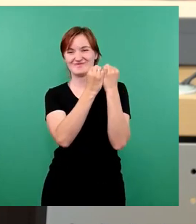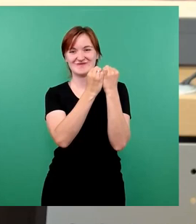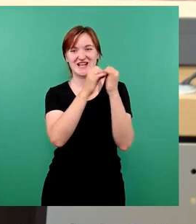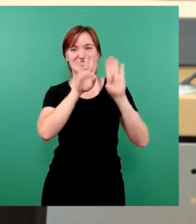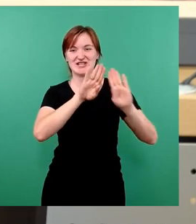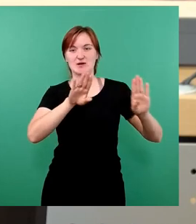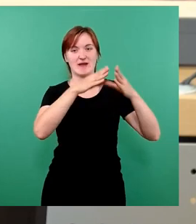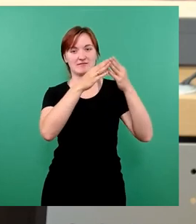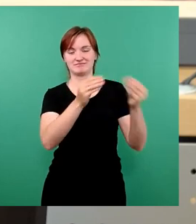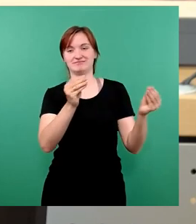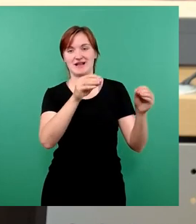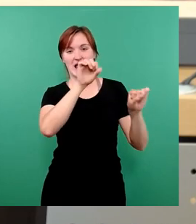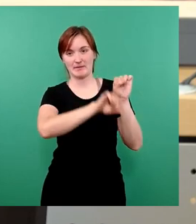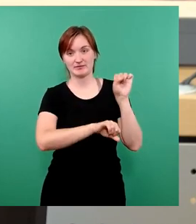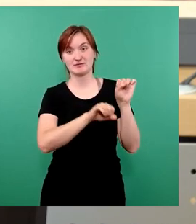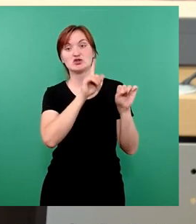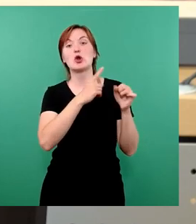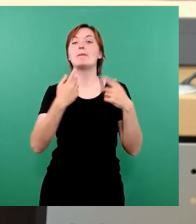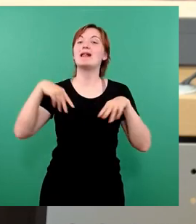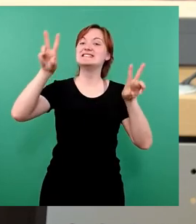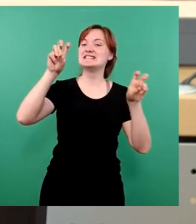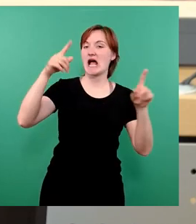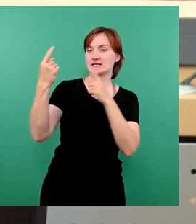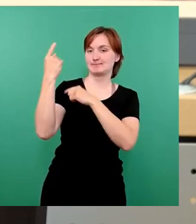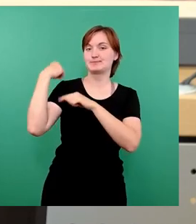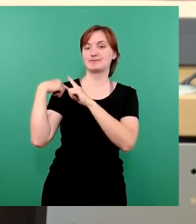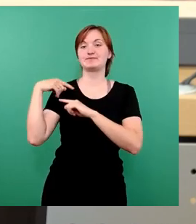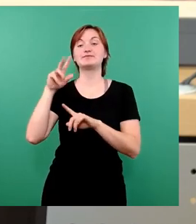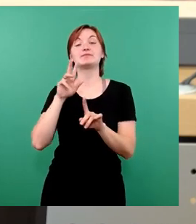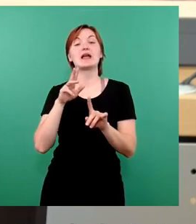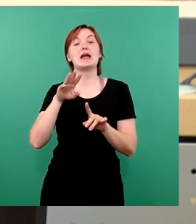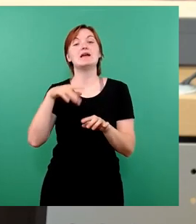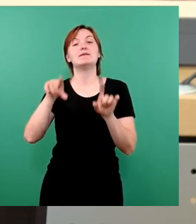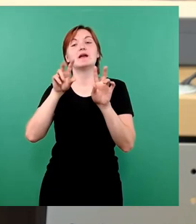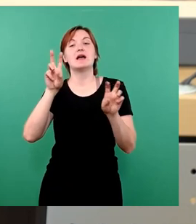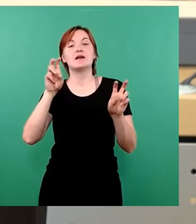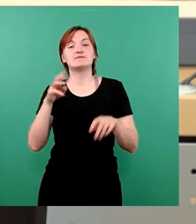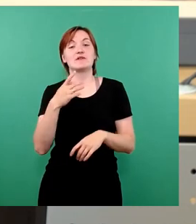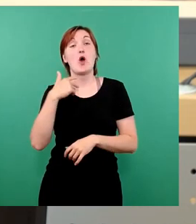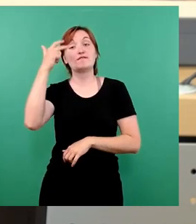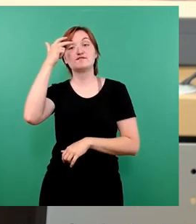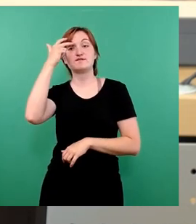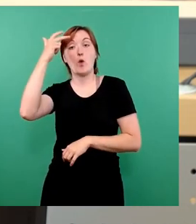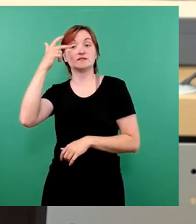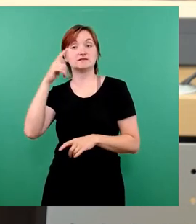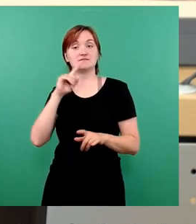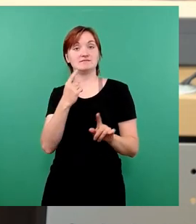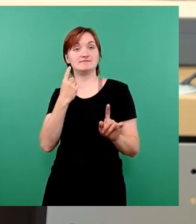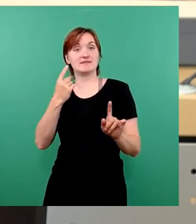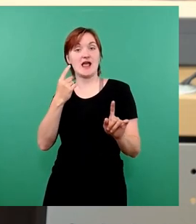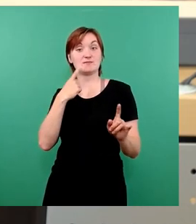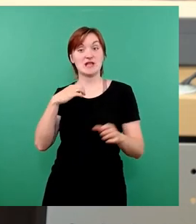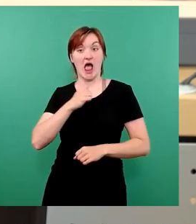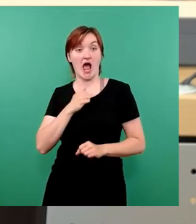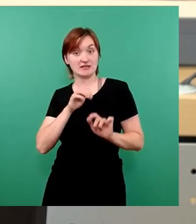um nochmal Machiavelli zu bemühen, ein Fürst darf nur so viel Furcht verbreiten, dass er, wenn er dadurch